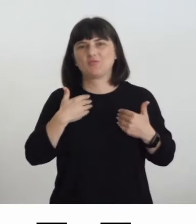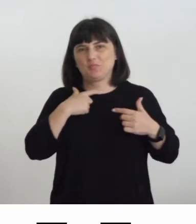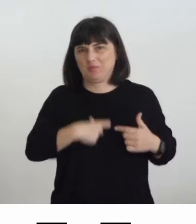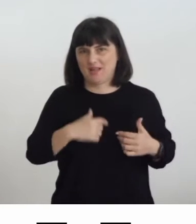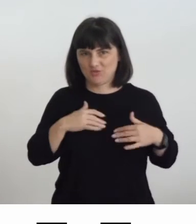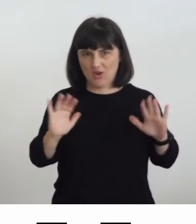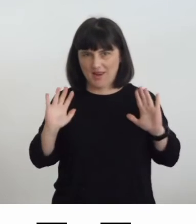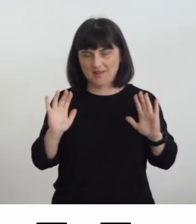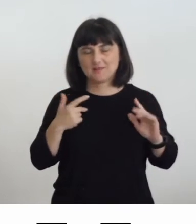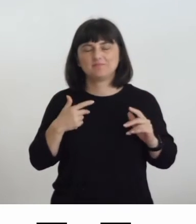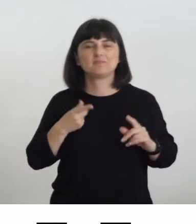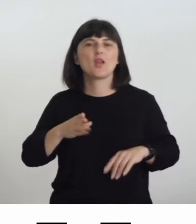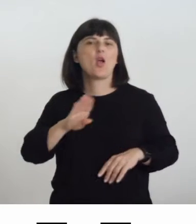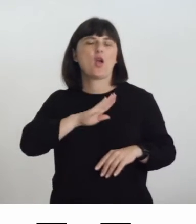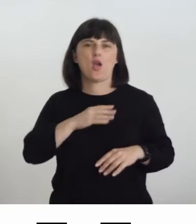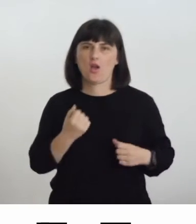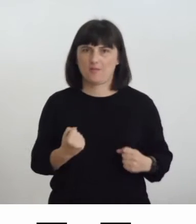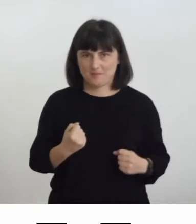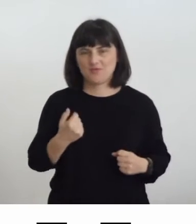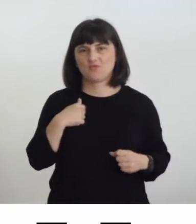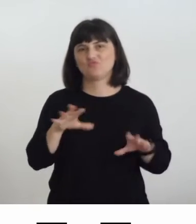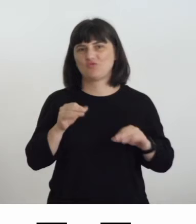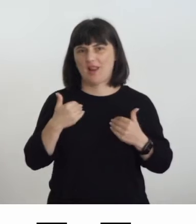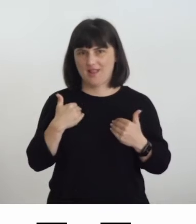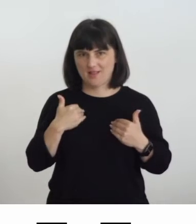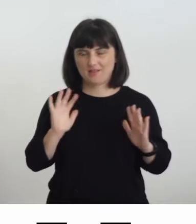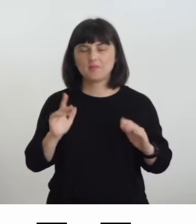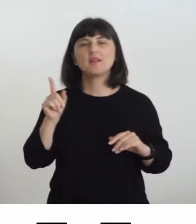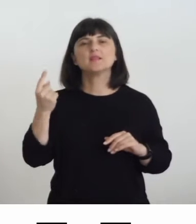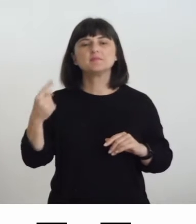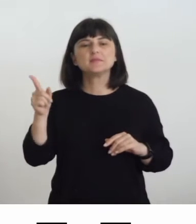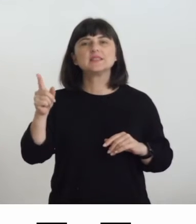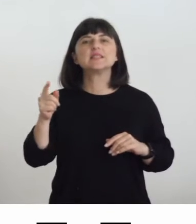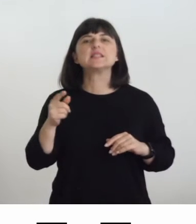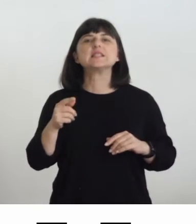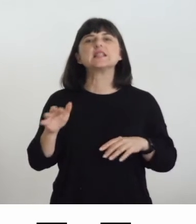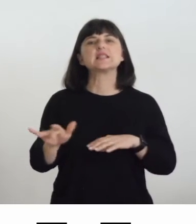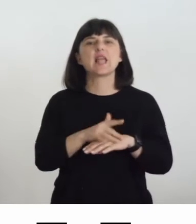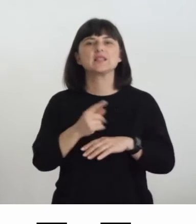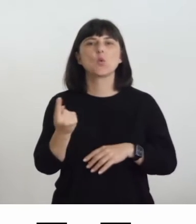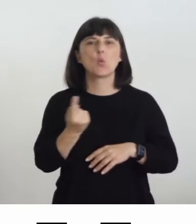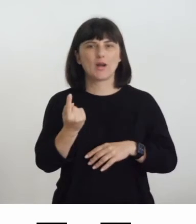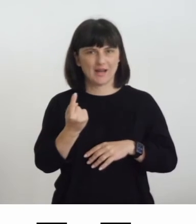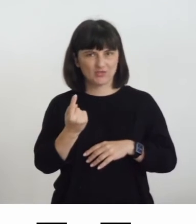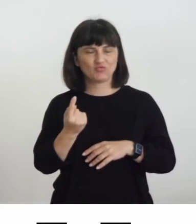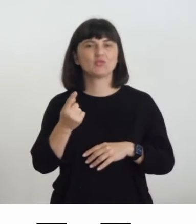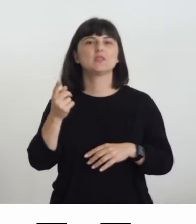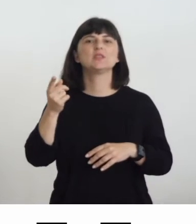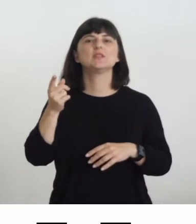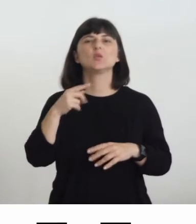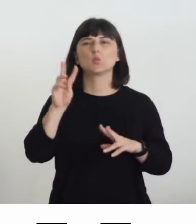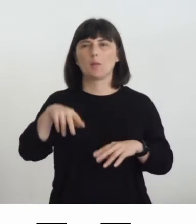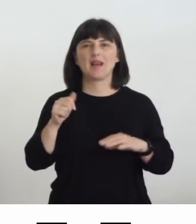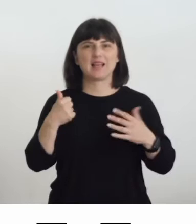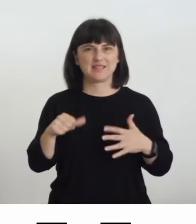particolarmente coinvolto. Questi sensi unici che si è tenuti a Roma nel 2016 una piccola